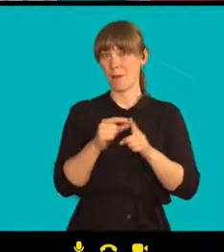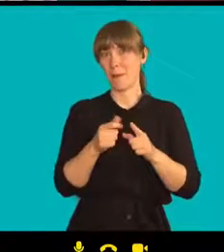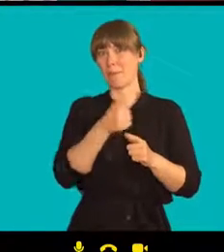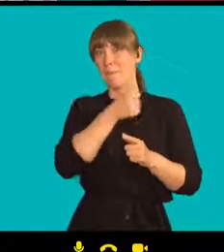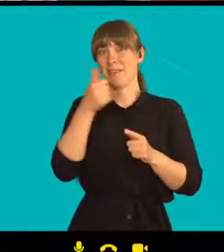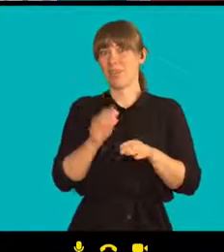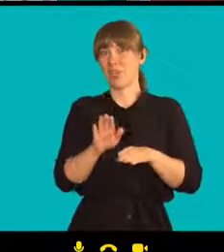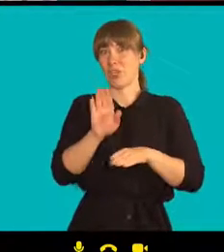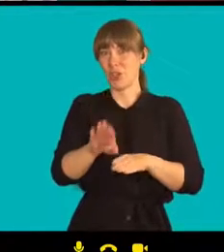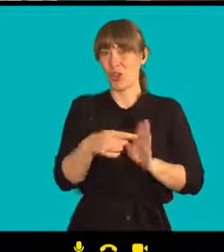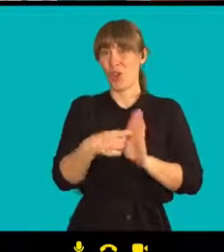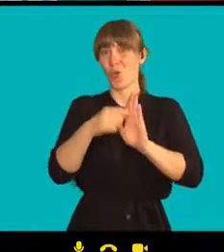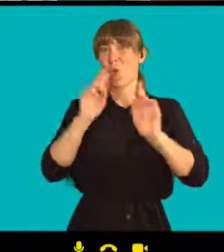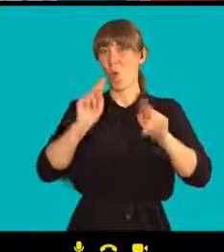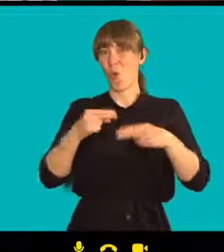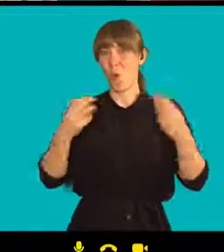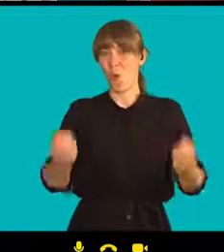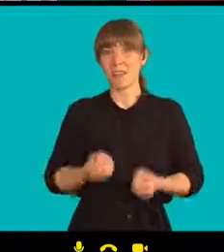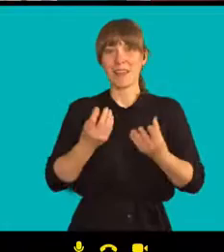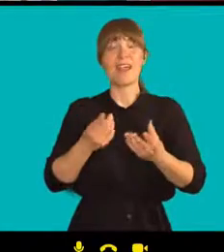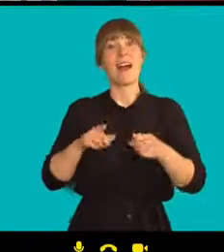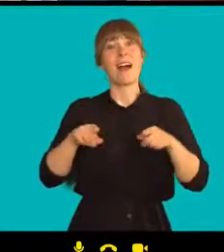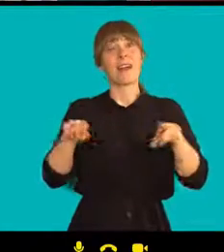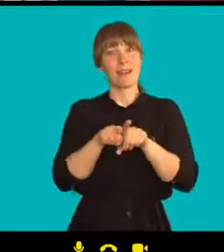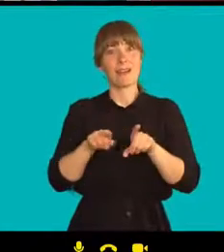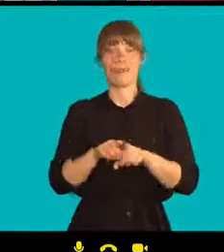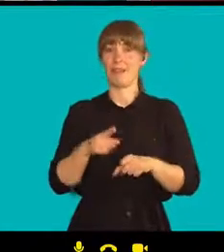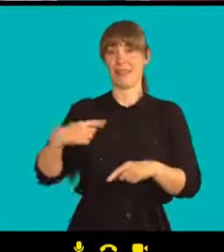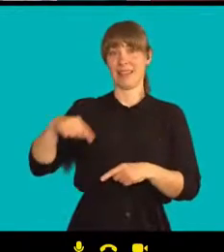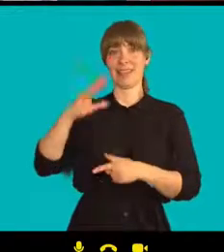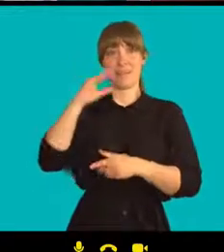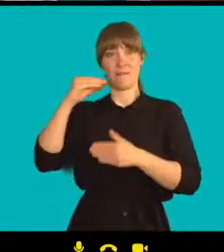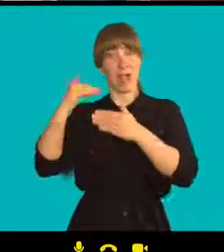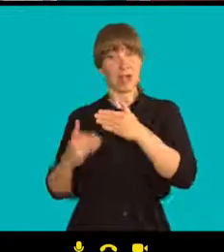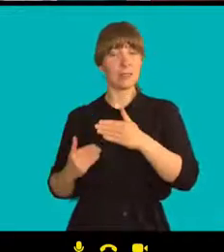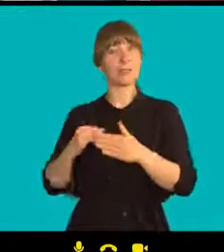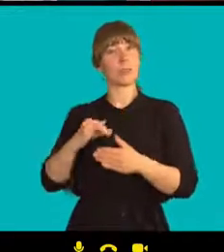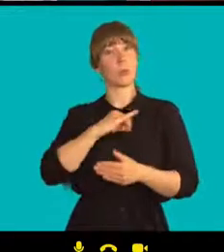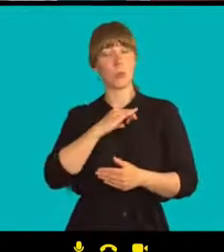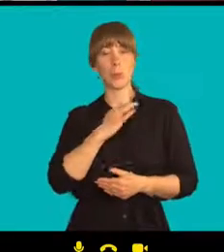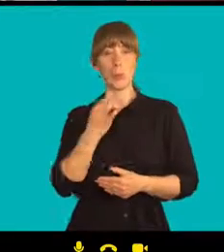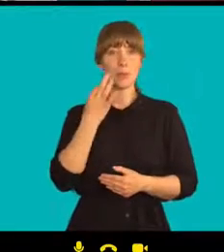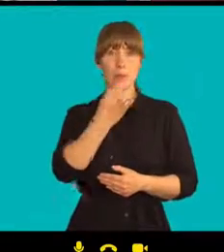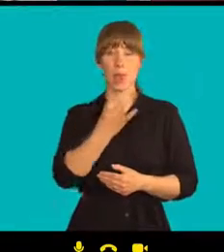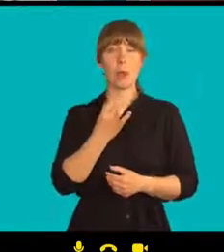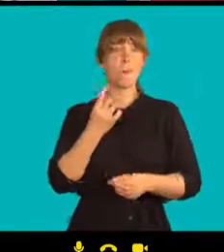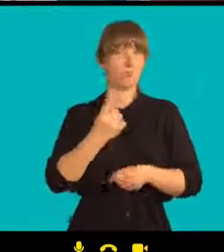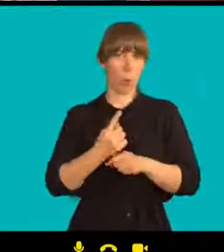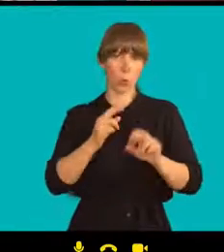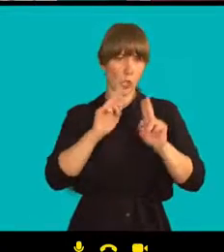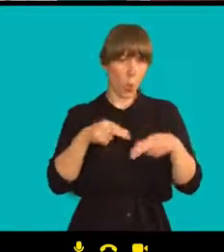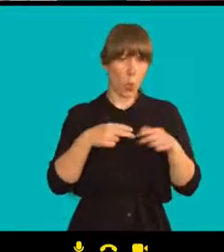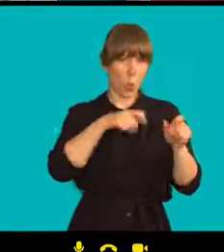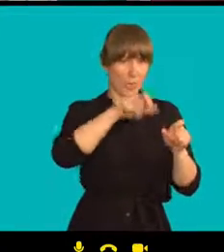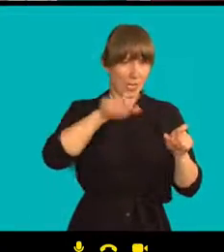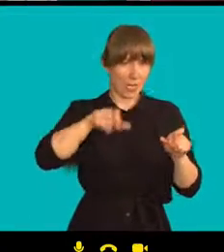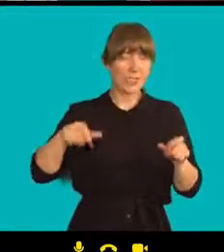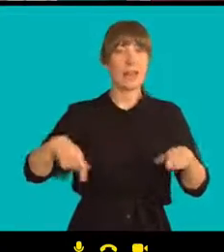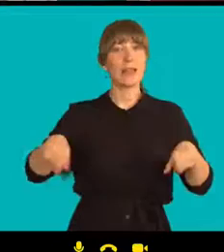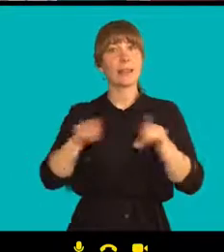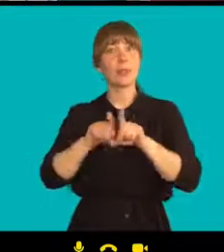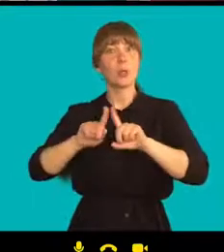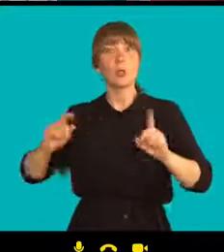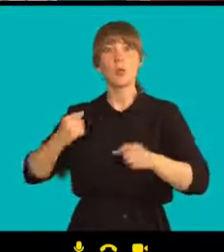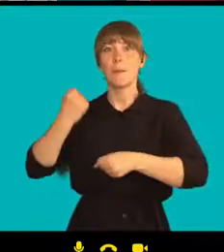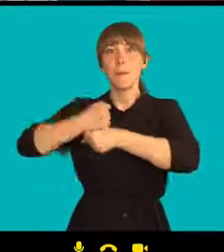Natálio, nebo respektive diváka a divačku mě taky. Nebyly to jenom umělci, kdo hodně pomohli na začátku, ale byly to i pracovní stávky.